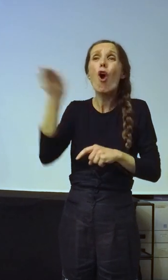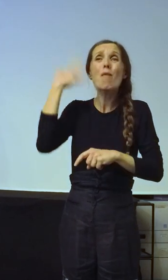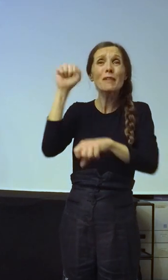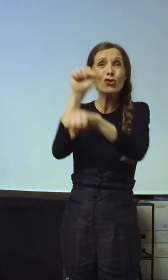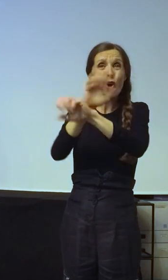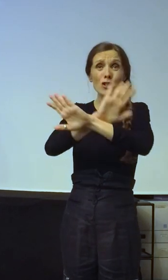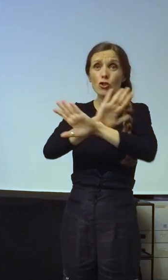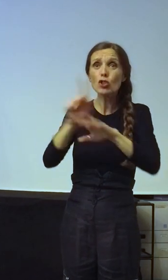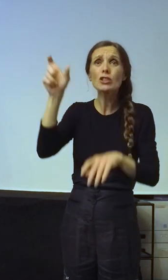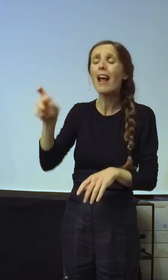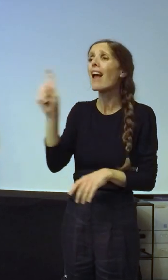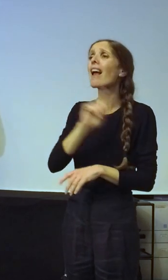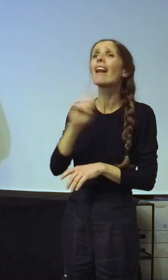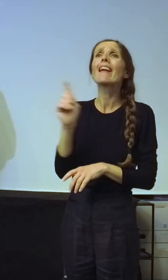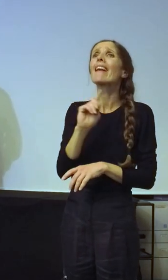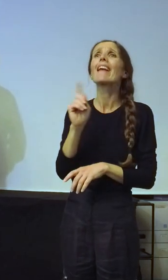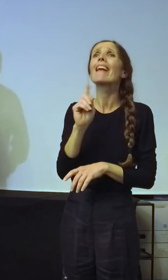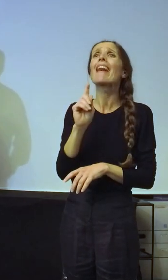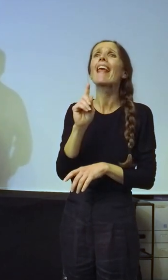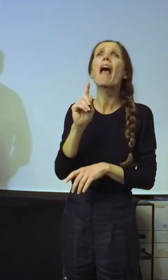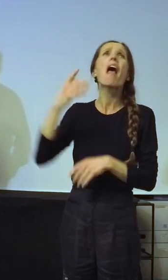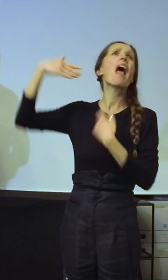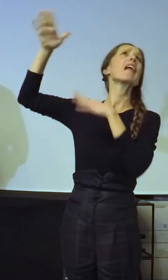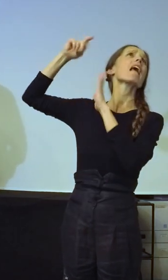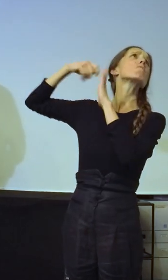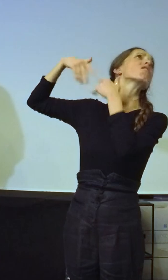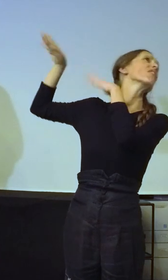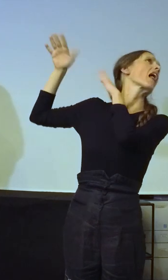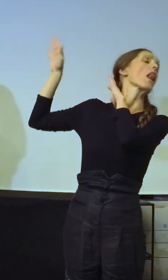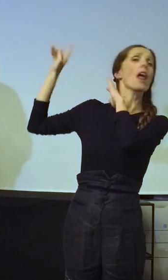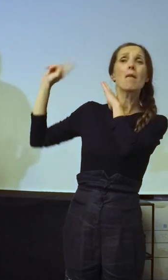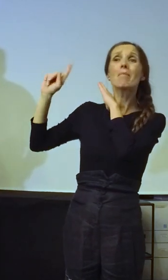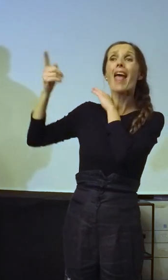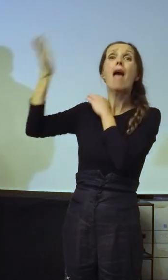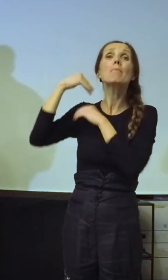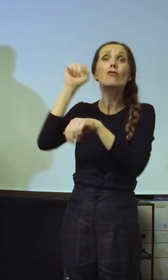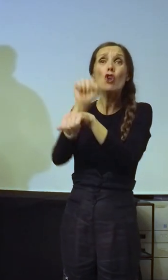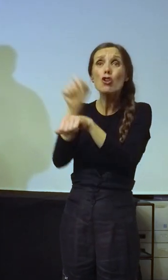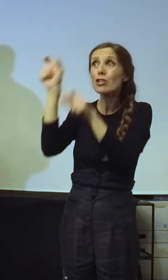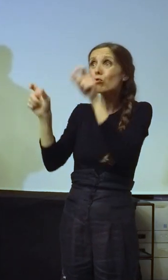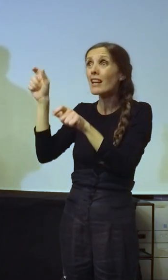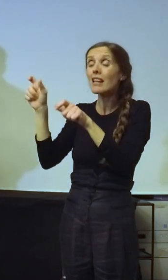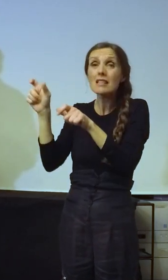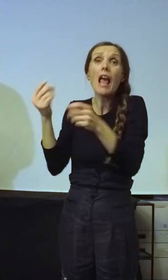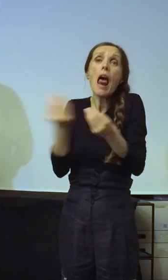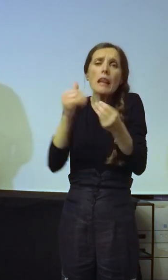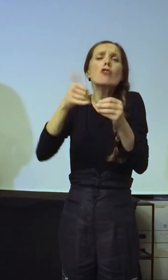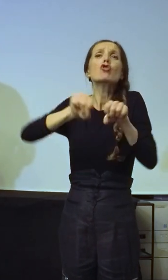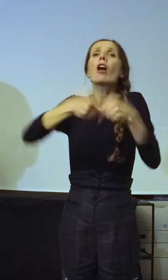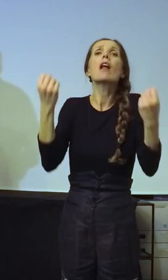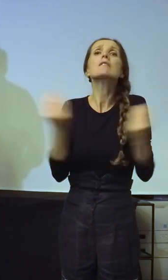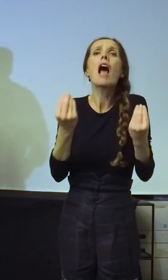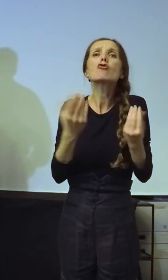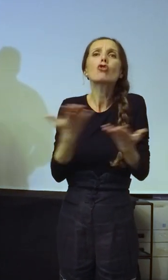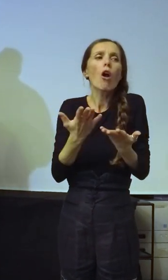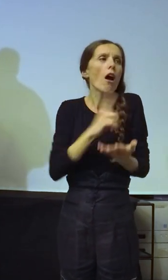Bivši osuđenici nisu nešto što se dešava nekom tamo. Bivši osuđenici su ljudi koji naprave krivično delo iz